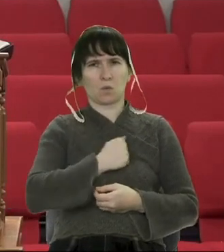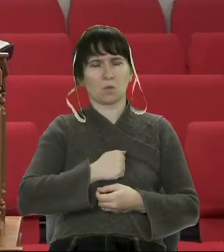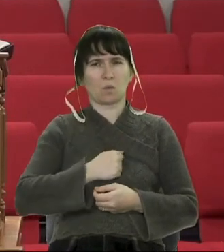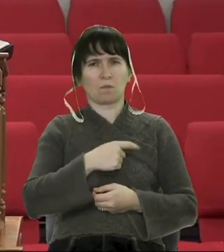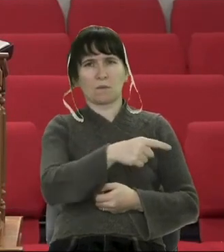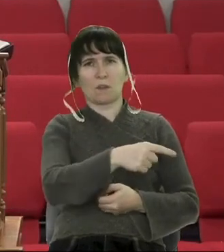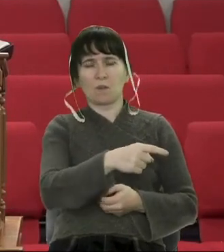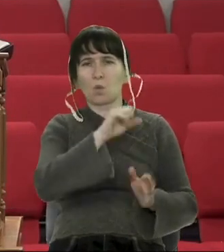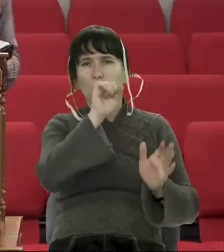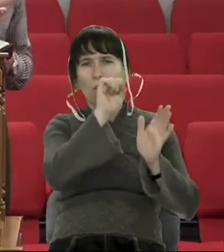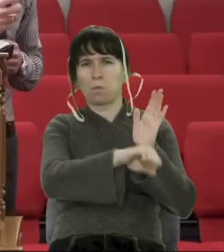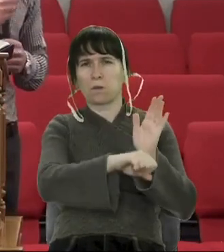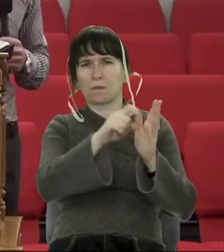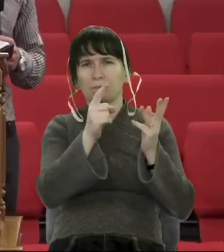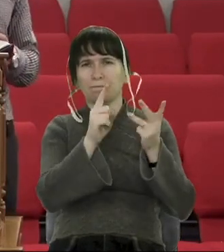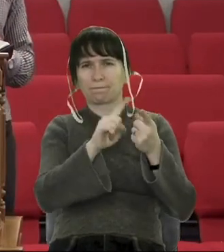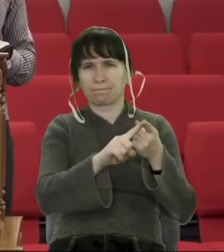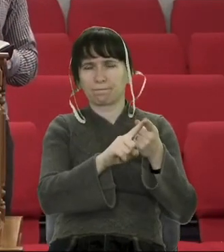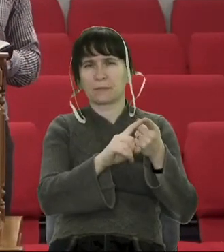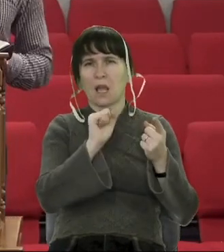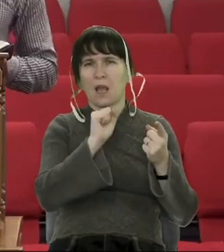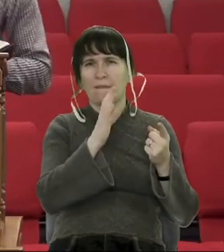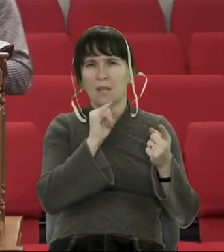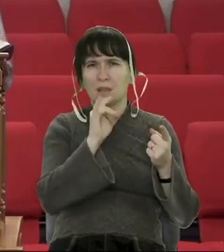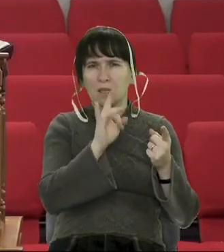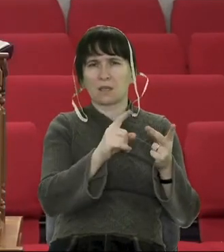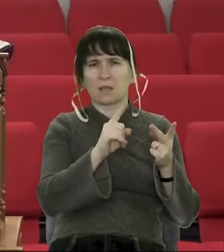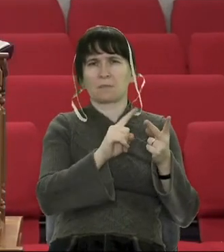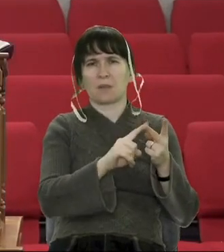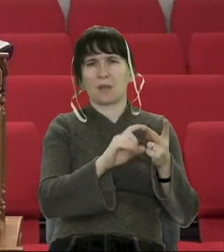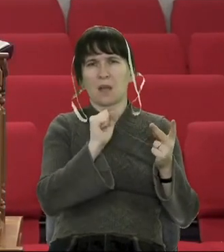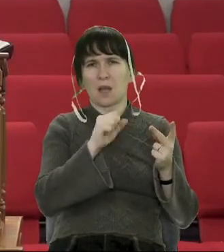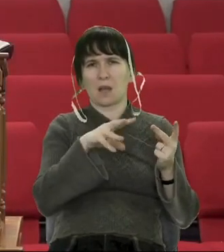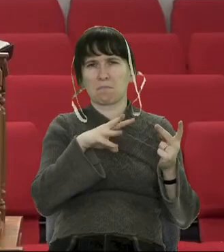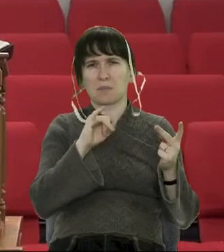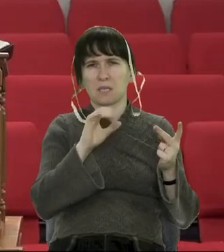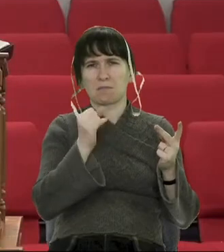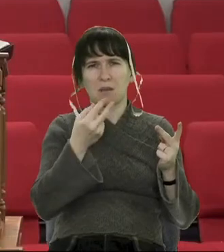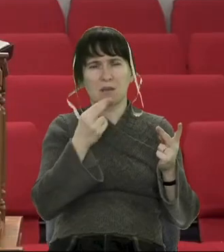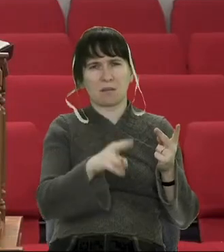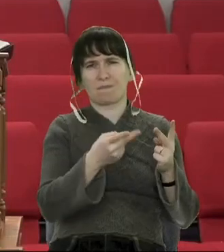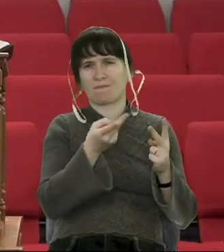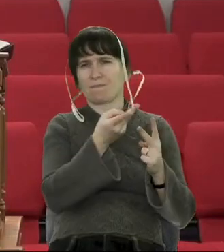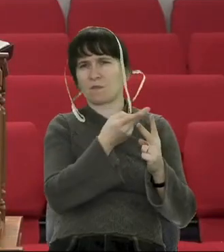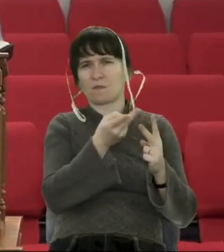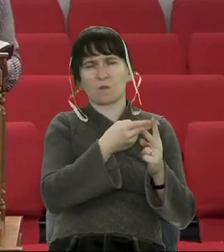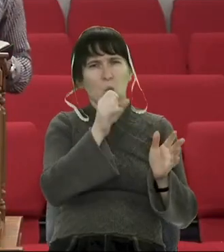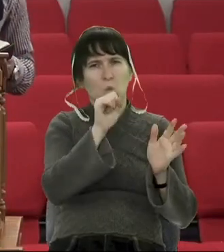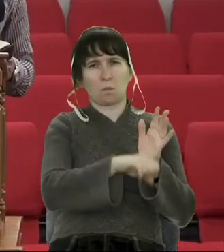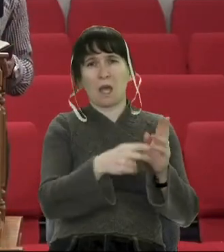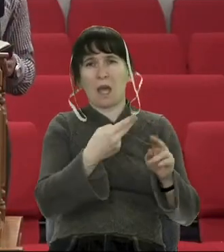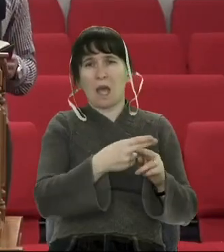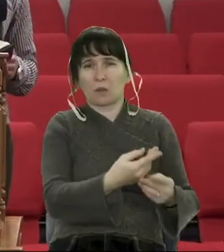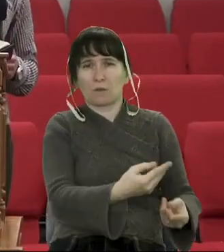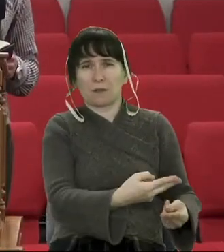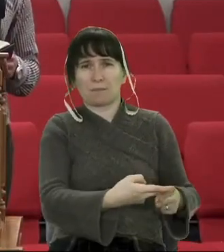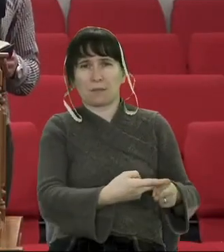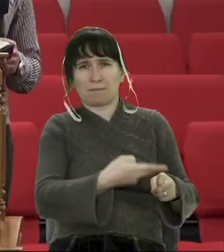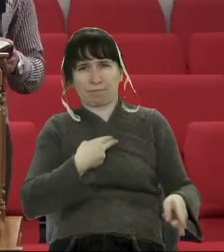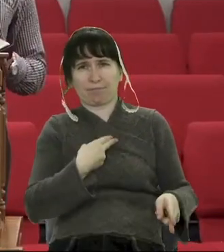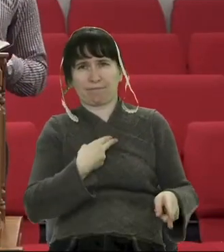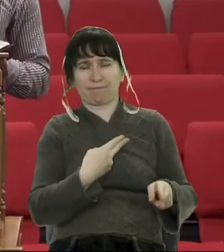Давид згадує оціх два імені – Авеніра і Амісая. Давид, каже, він мені заподіяв зло.